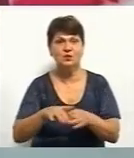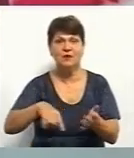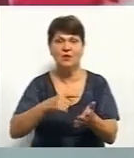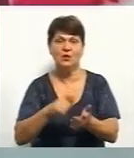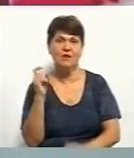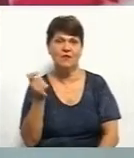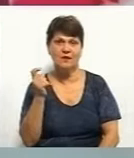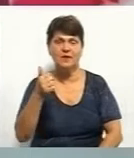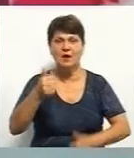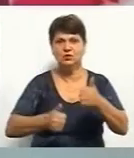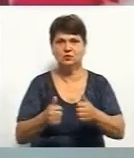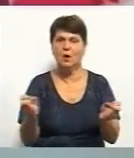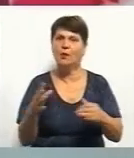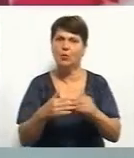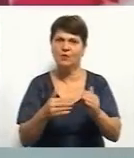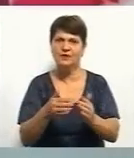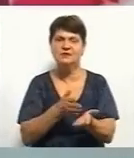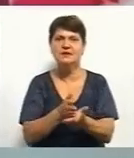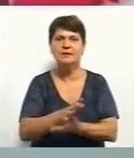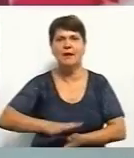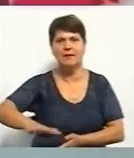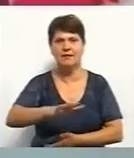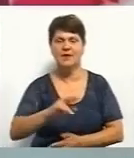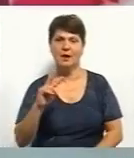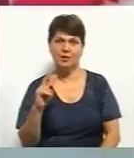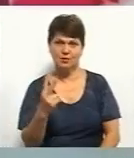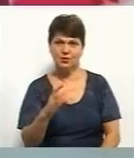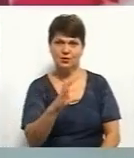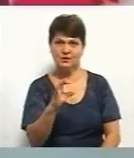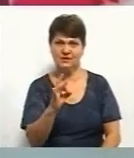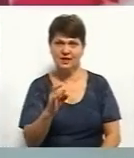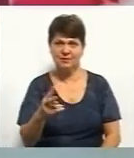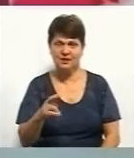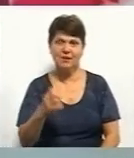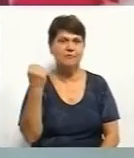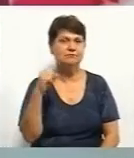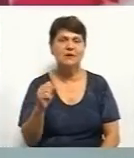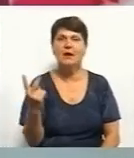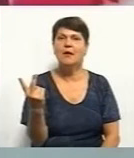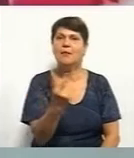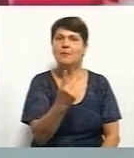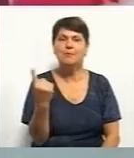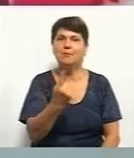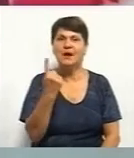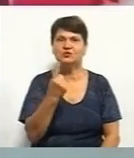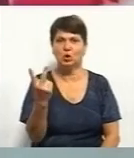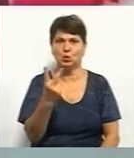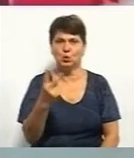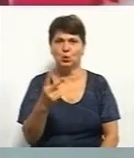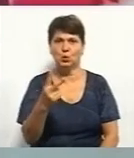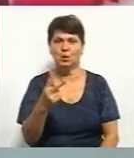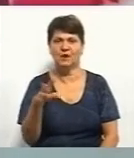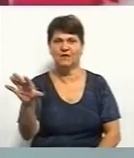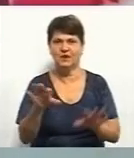змагатися на професійній арені. 2 серпня вінничанин виборов першість у другому відбірковому турі змагань, де здолав